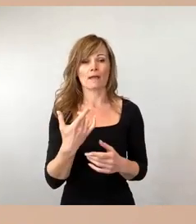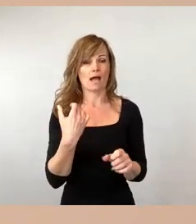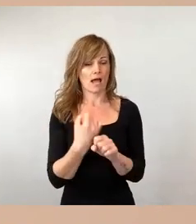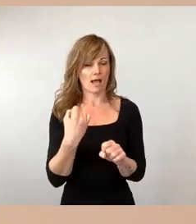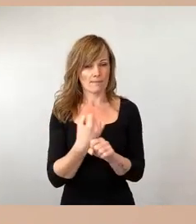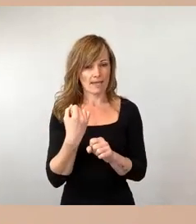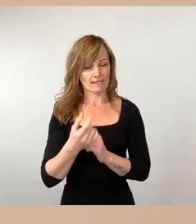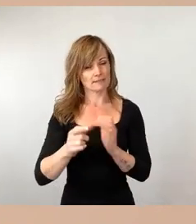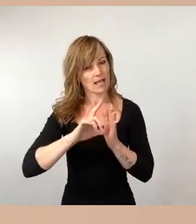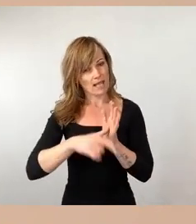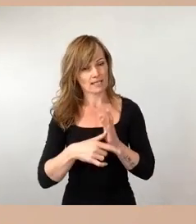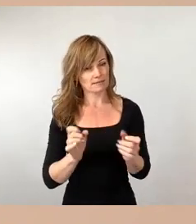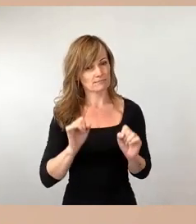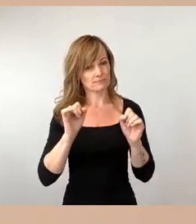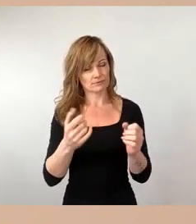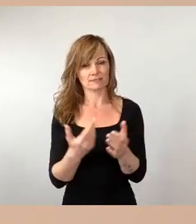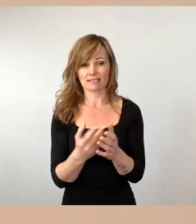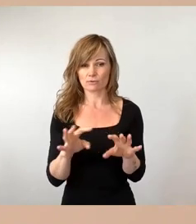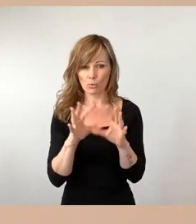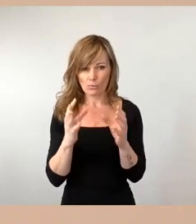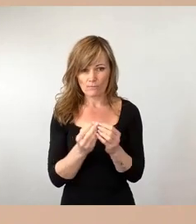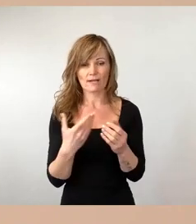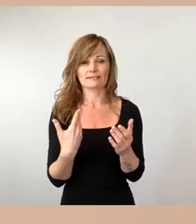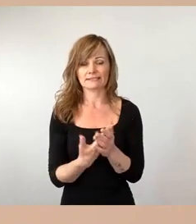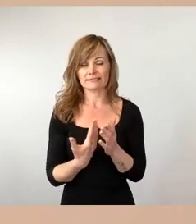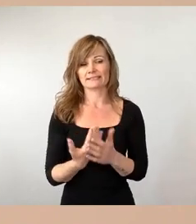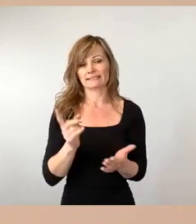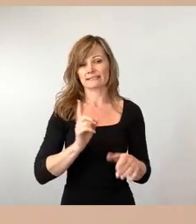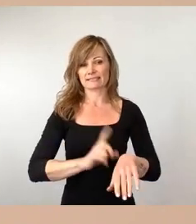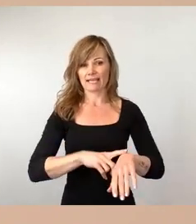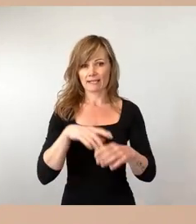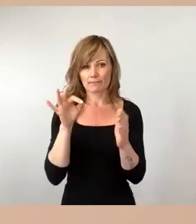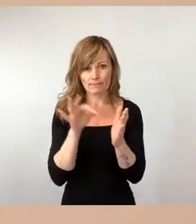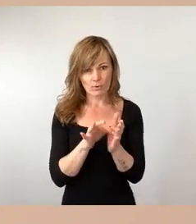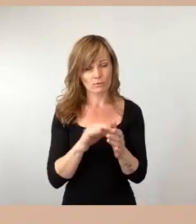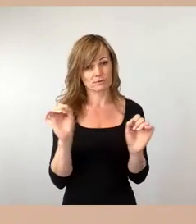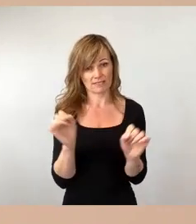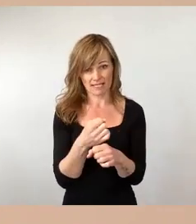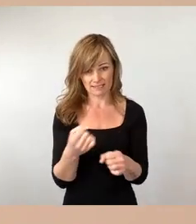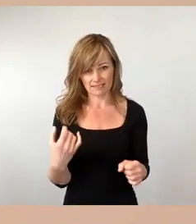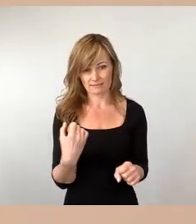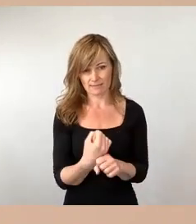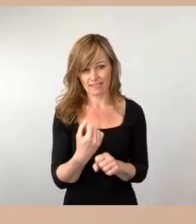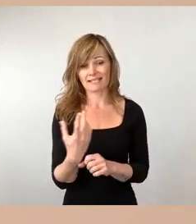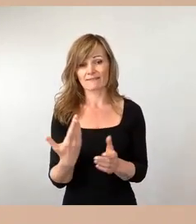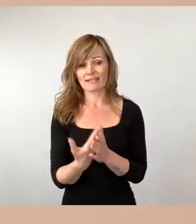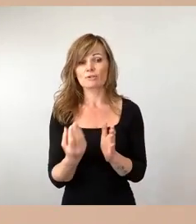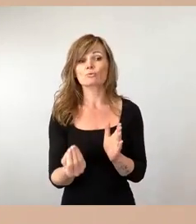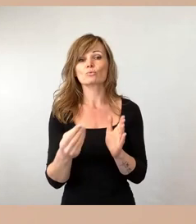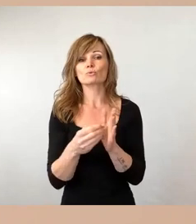in diesem Umfang oder nicht zu diesem Zeitpunkt verrichtet werden würde. Zusätzliche Arbeit gilt es zu finden.